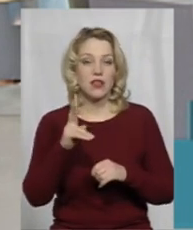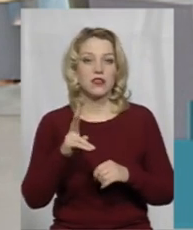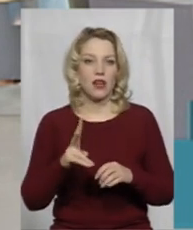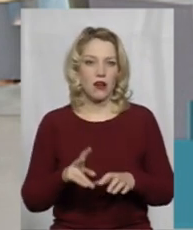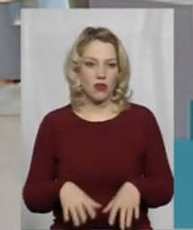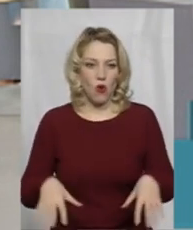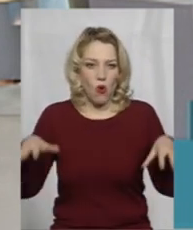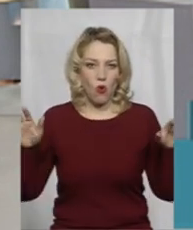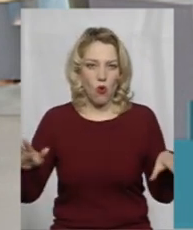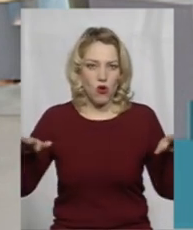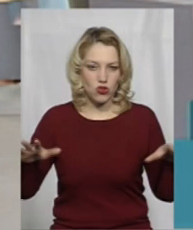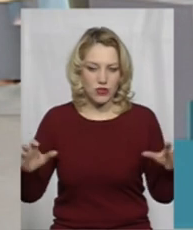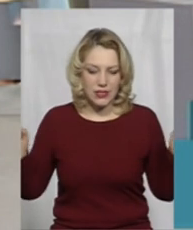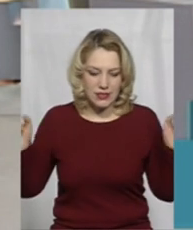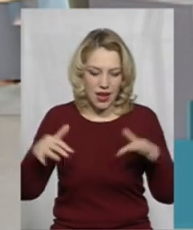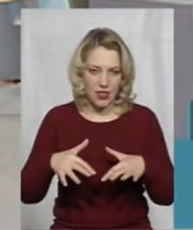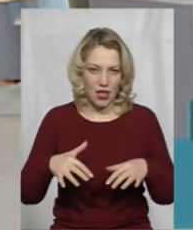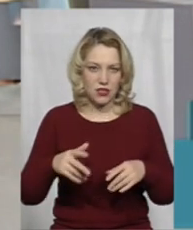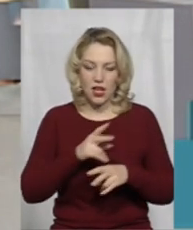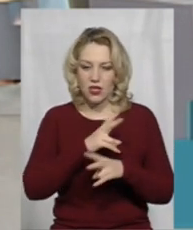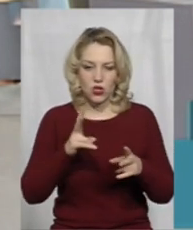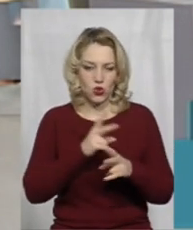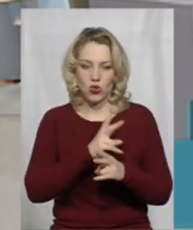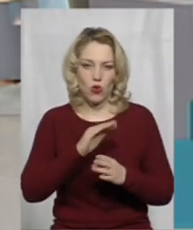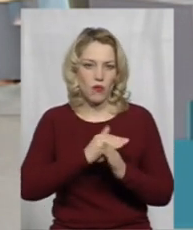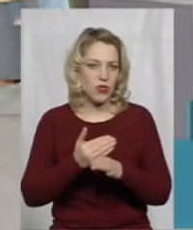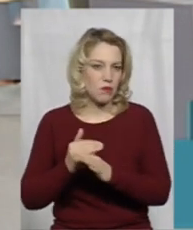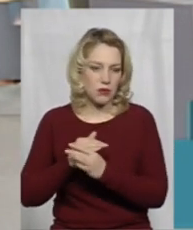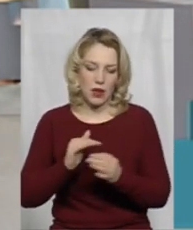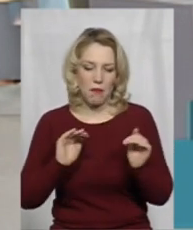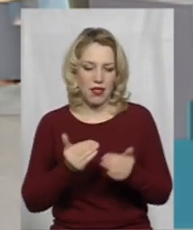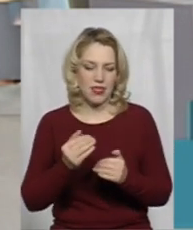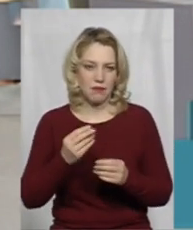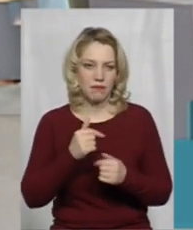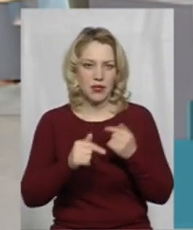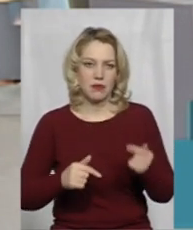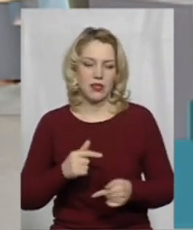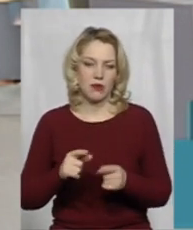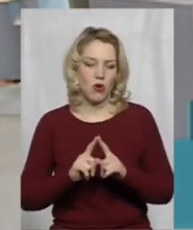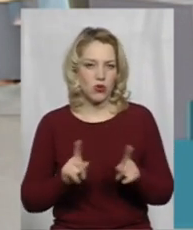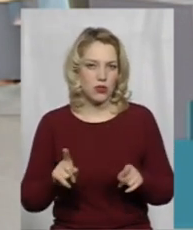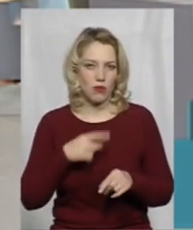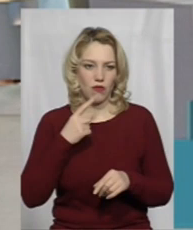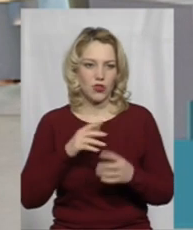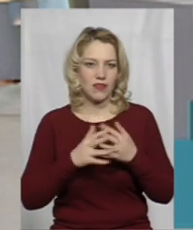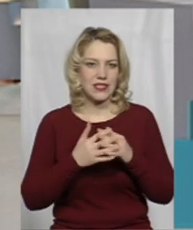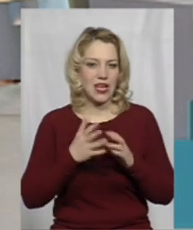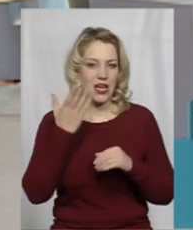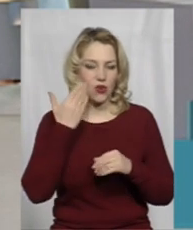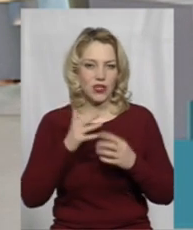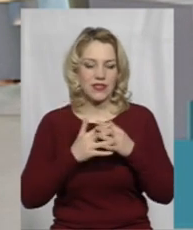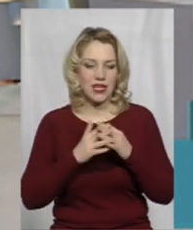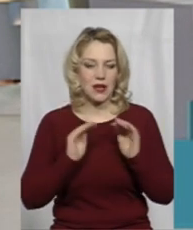коршуни злітаєтеся. І ніхто нікому не допомагає малих підприємцям. Особливо, коли в селі маленький магазинчик.